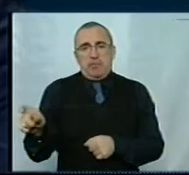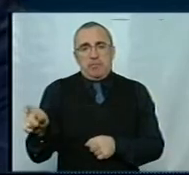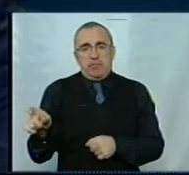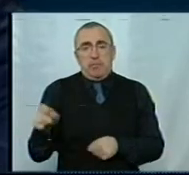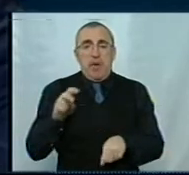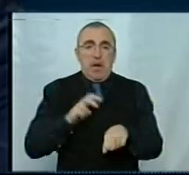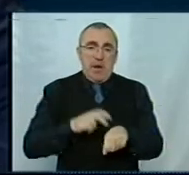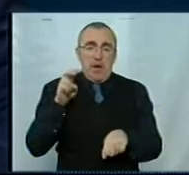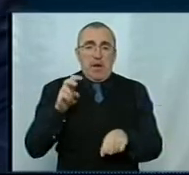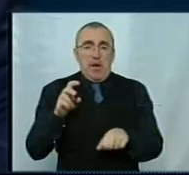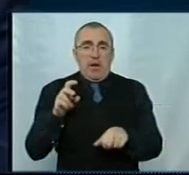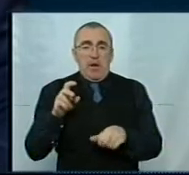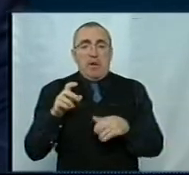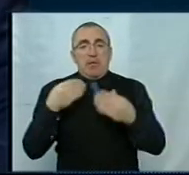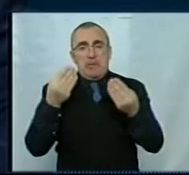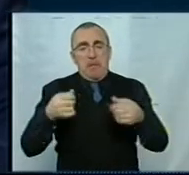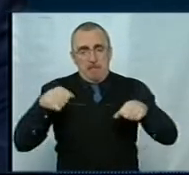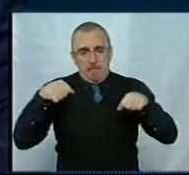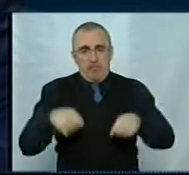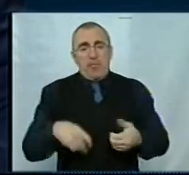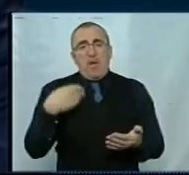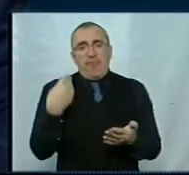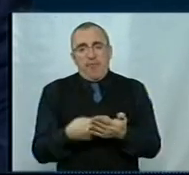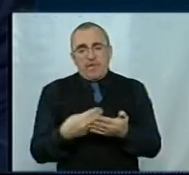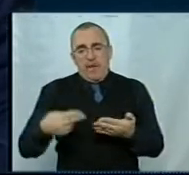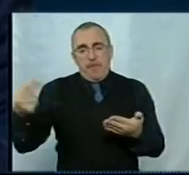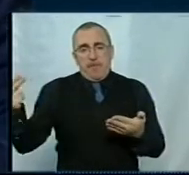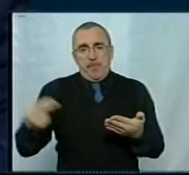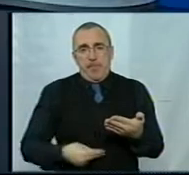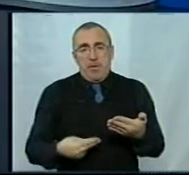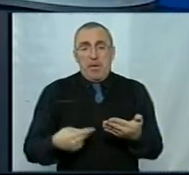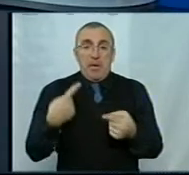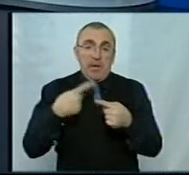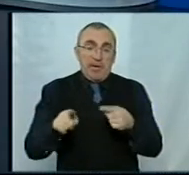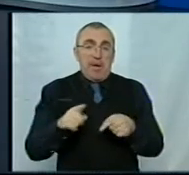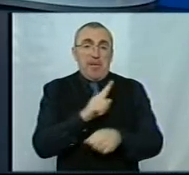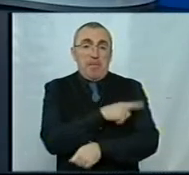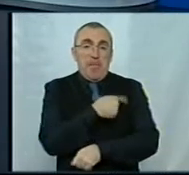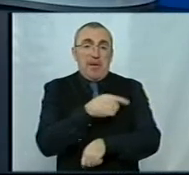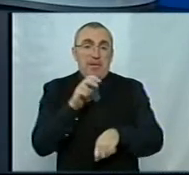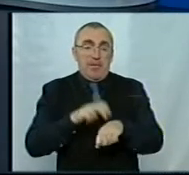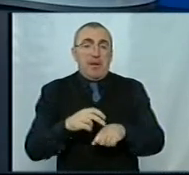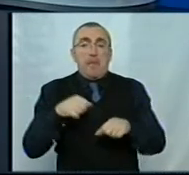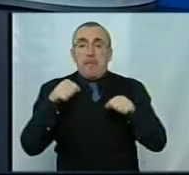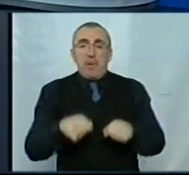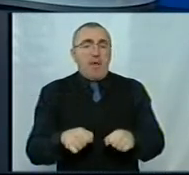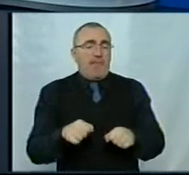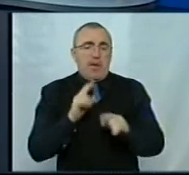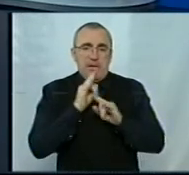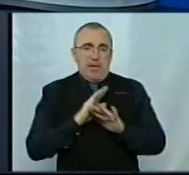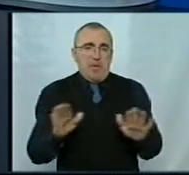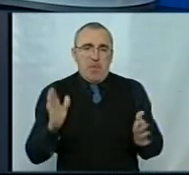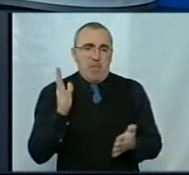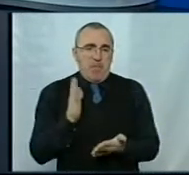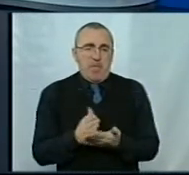Лікар був наділений правом фінансового підпису, інші медичні працівники такого права не будуть. Ну, це щодо